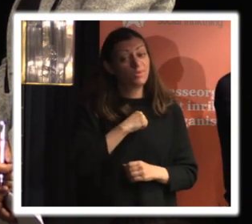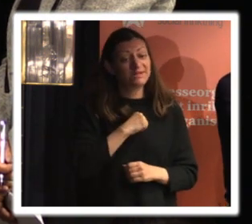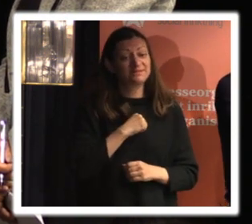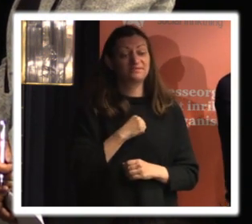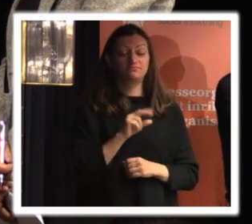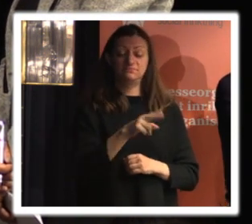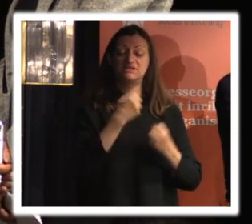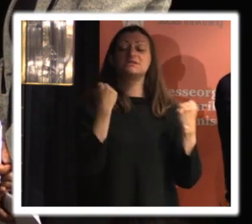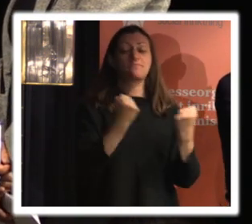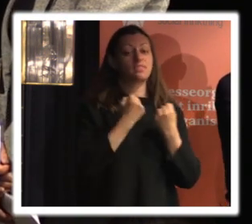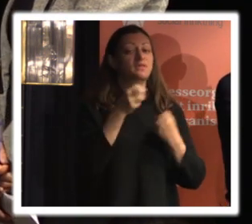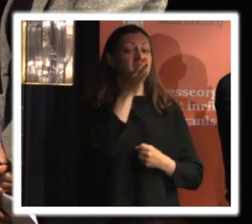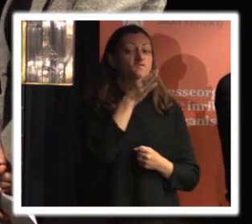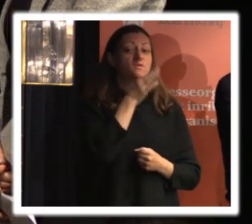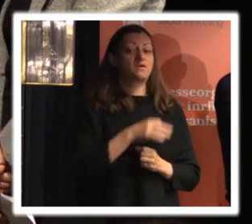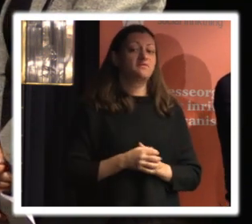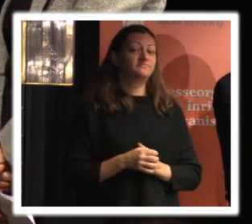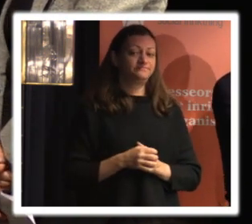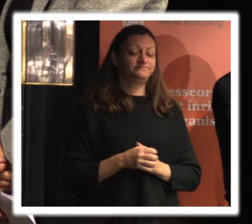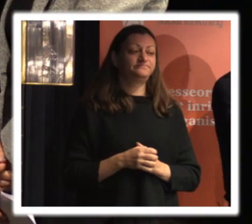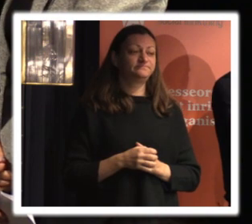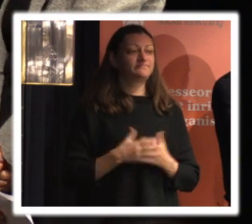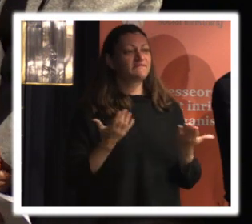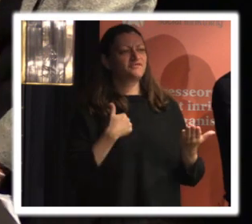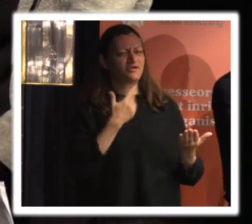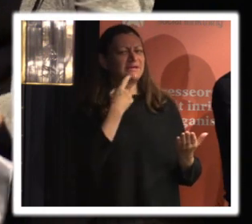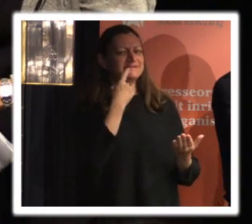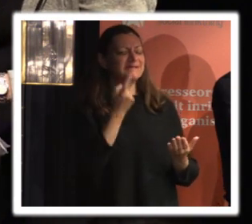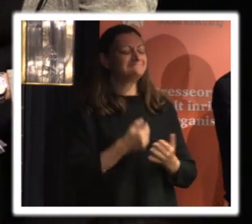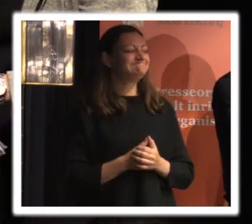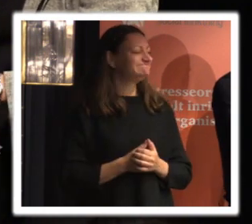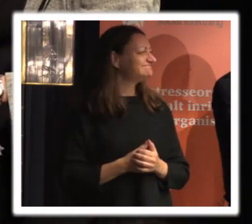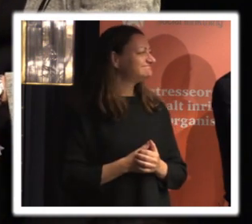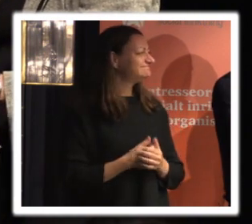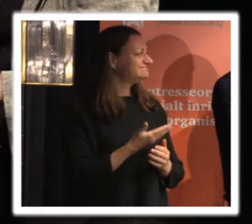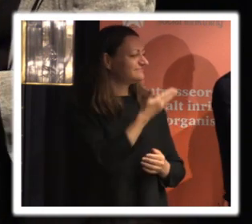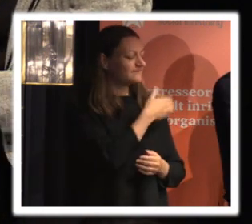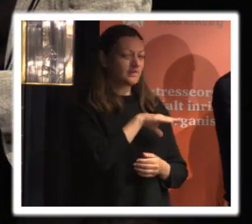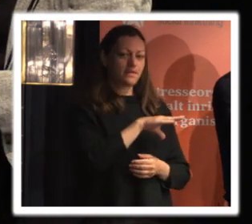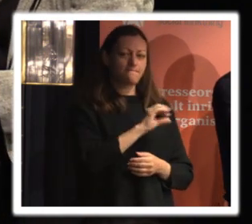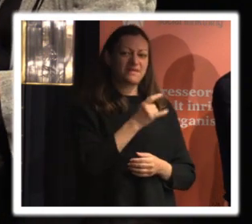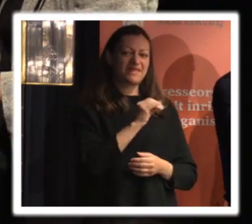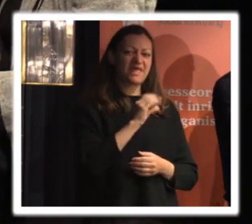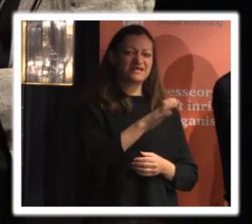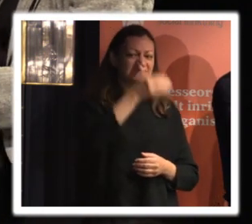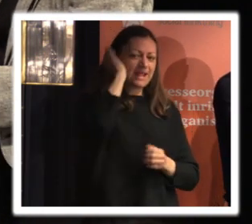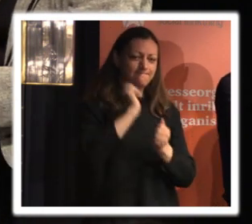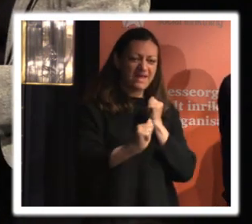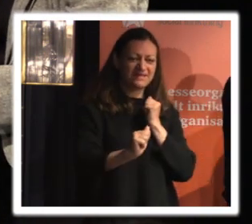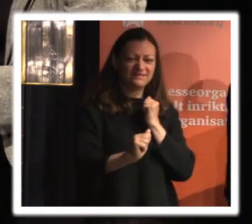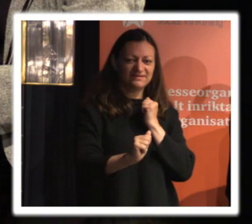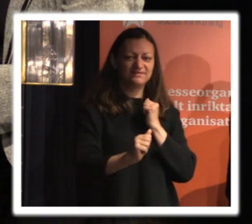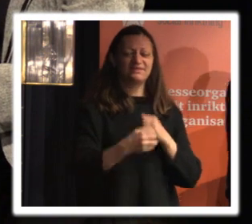en superspännande fråga så det är väl det jag kan säga tack Mattias Hjelmberg Ja